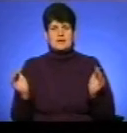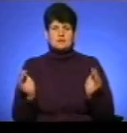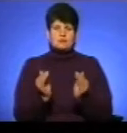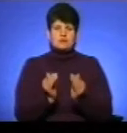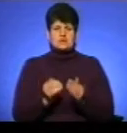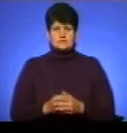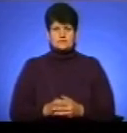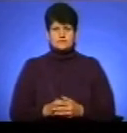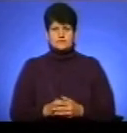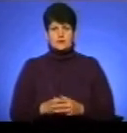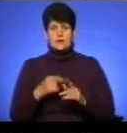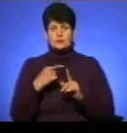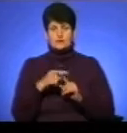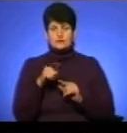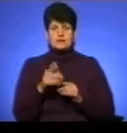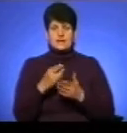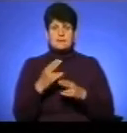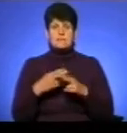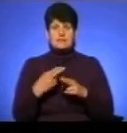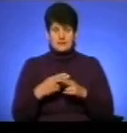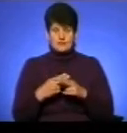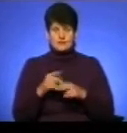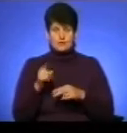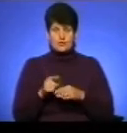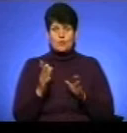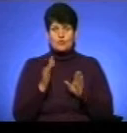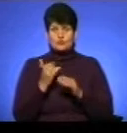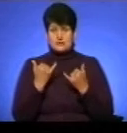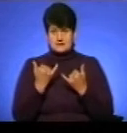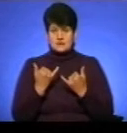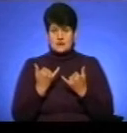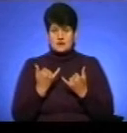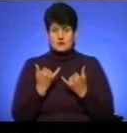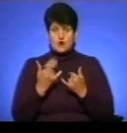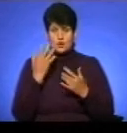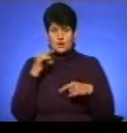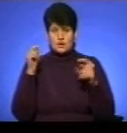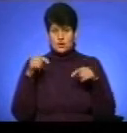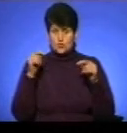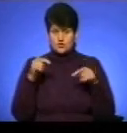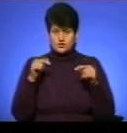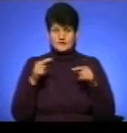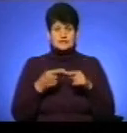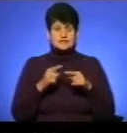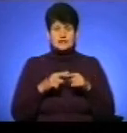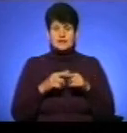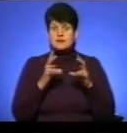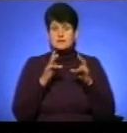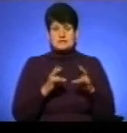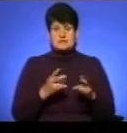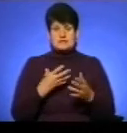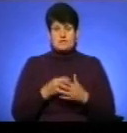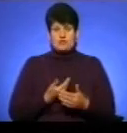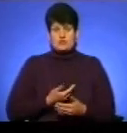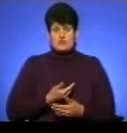більша. А плюс вони є металевими. Наприклад, таку погоду, як зараз ми знаходимося, коли дождя, це просто небезпечне для свого